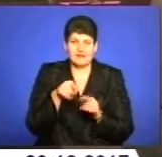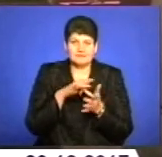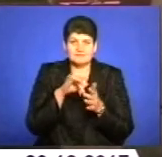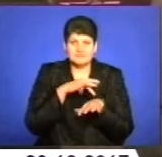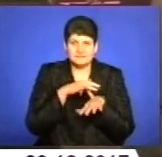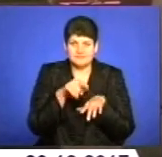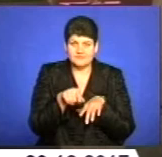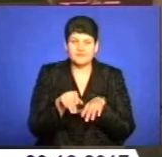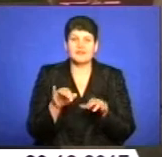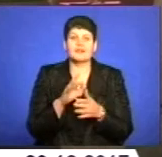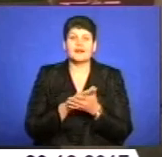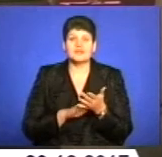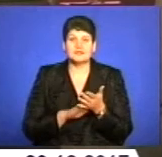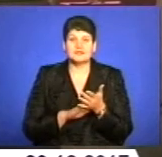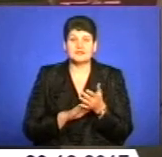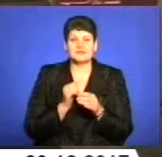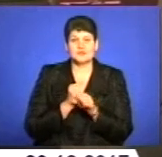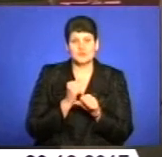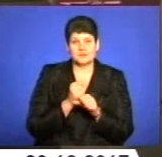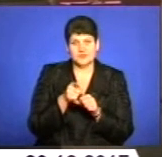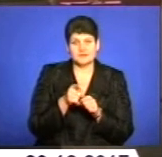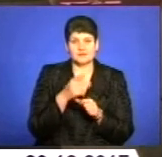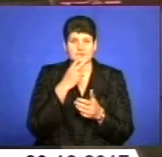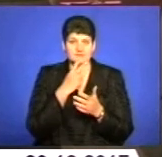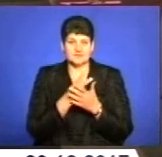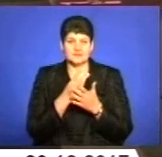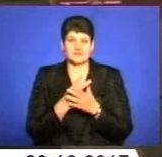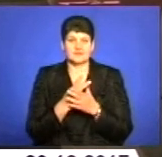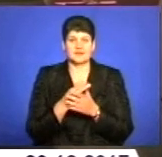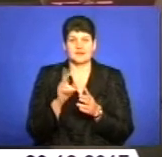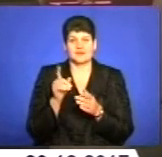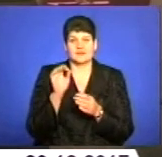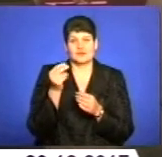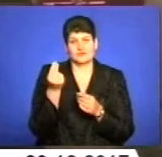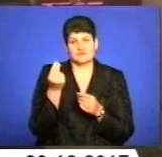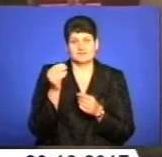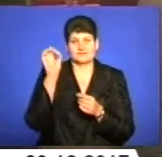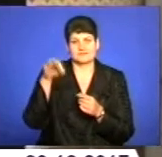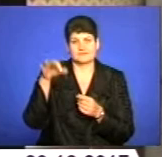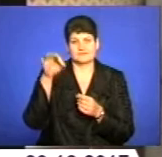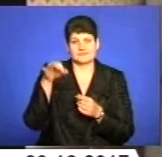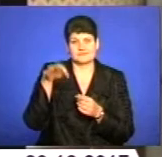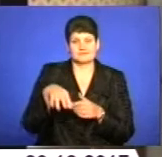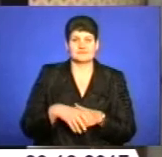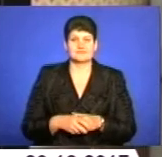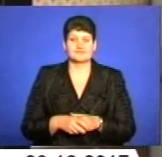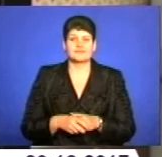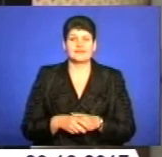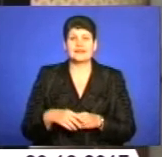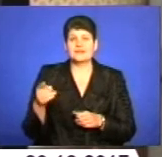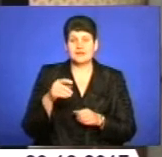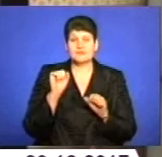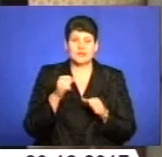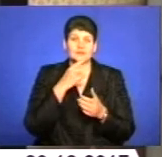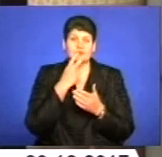Вони зробили проріз, і дитина може використовувати цей бідончик як скарбничка і збирати монети. Тернополяни змогли